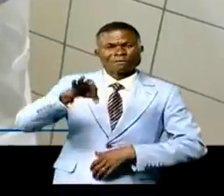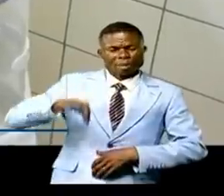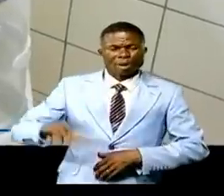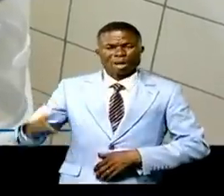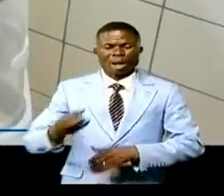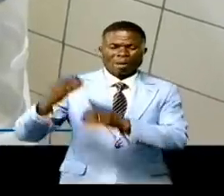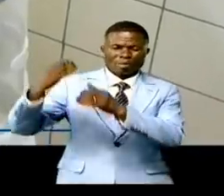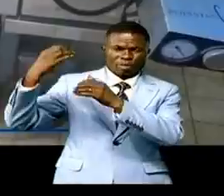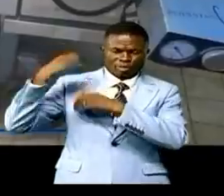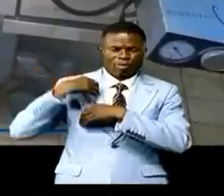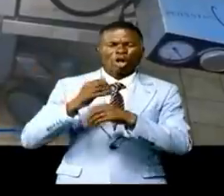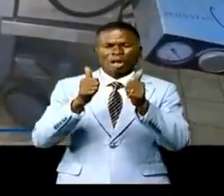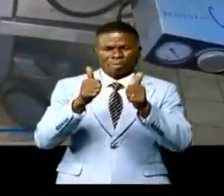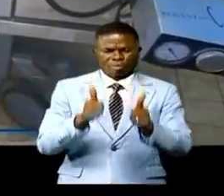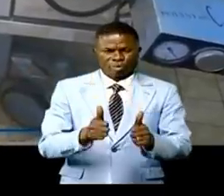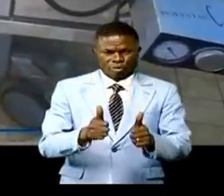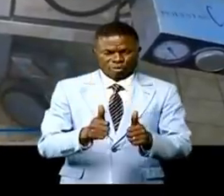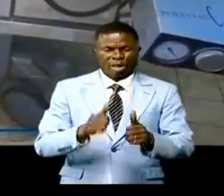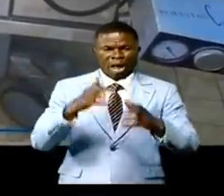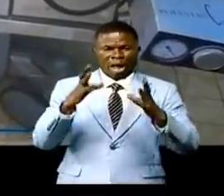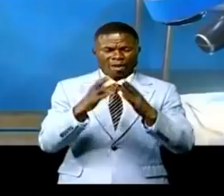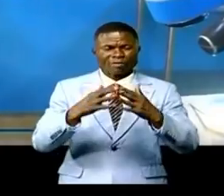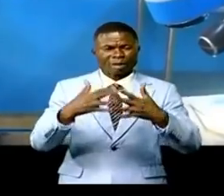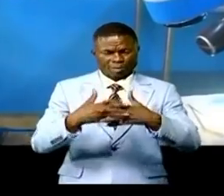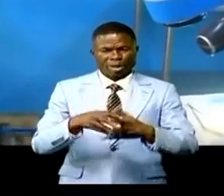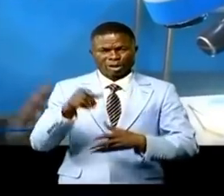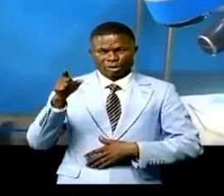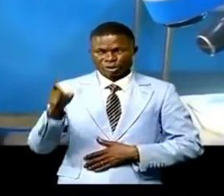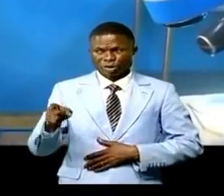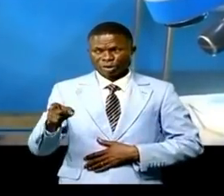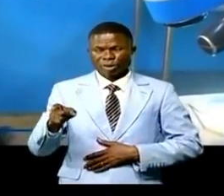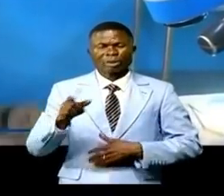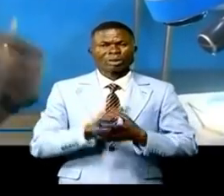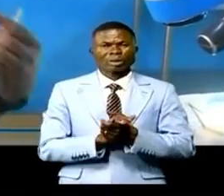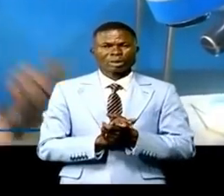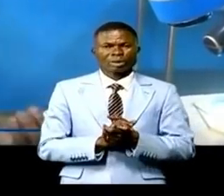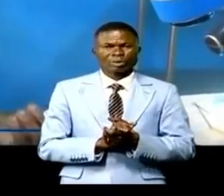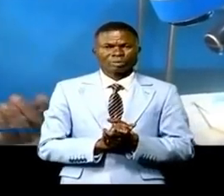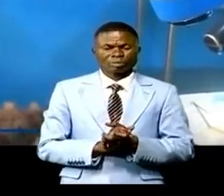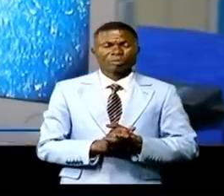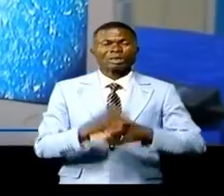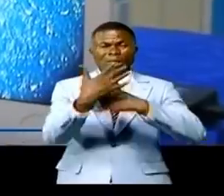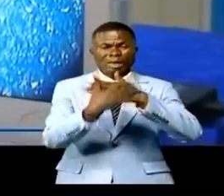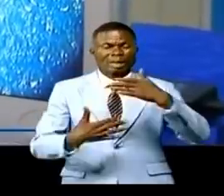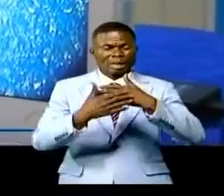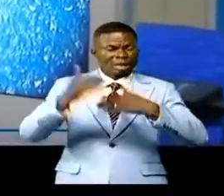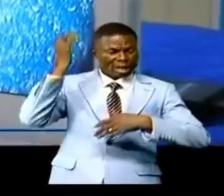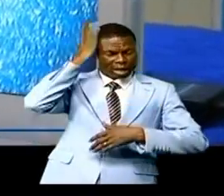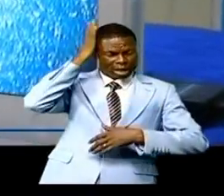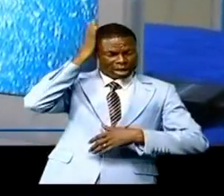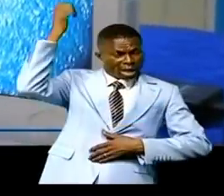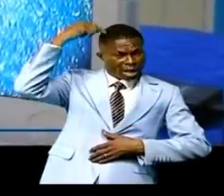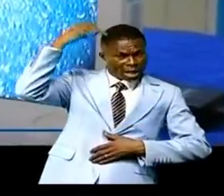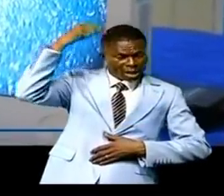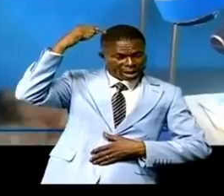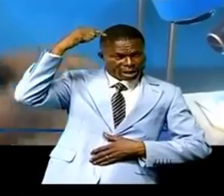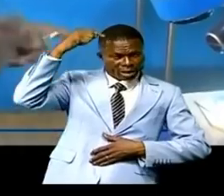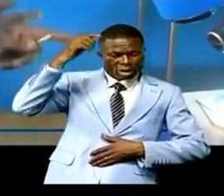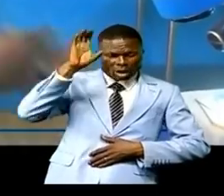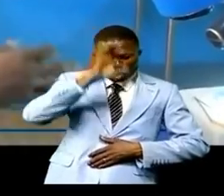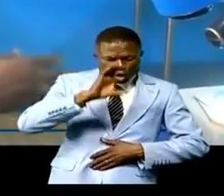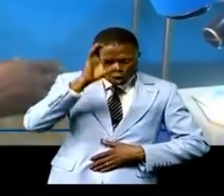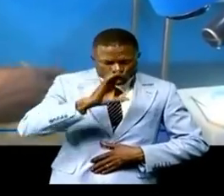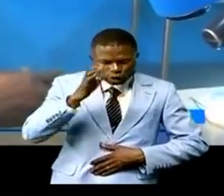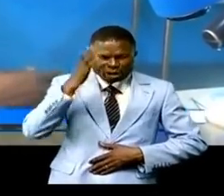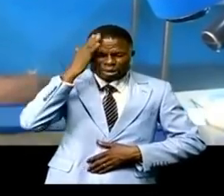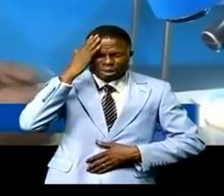en charge assurée de cet appareil quand quelqu'un a saigné dans sa tête c'est ce qu'on appelle les AVC hémorragiques donc il y